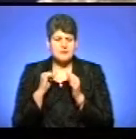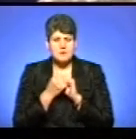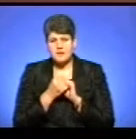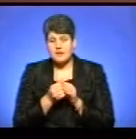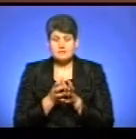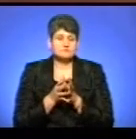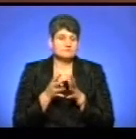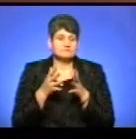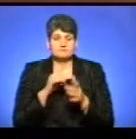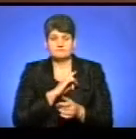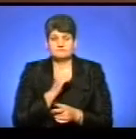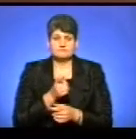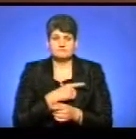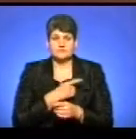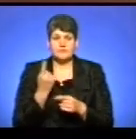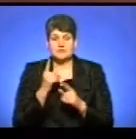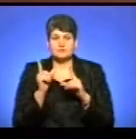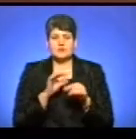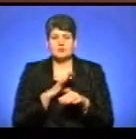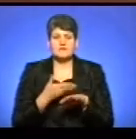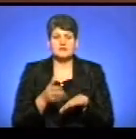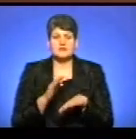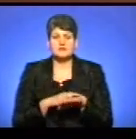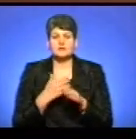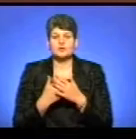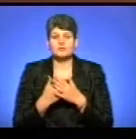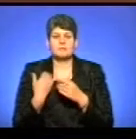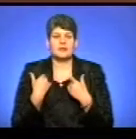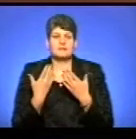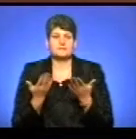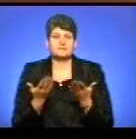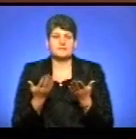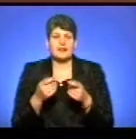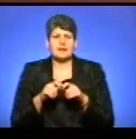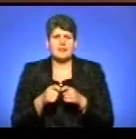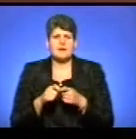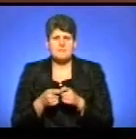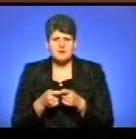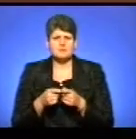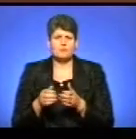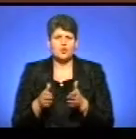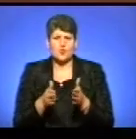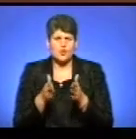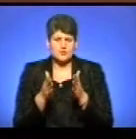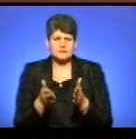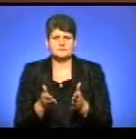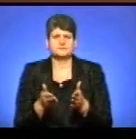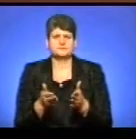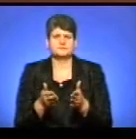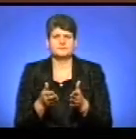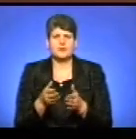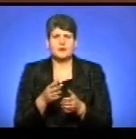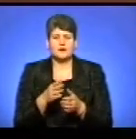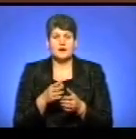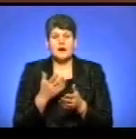найбільше. Наша перша поїздка була тяжка, ми ламалися, у нас там по дорозі було